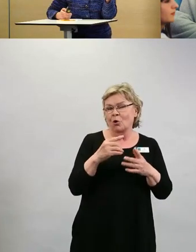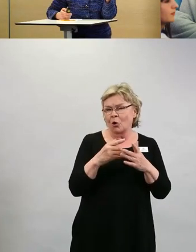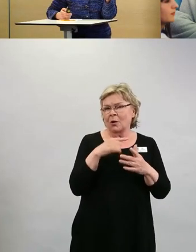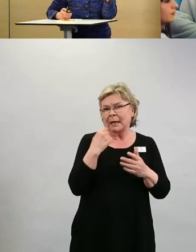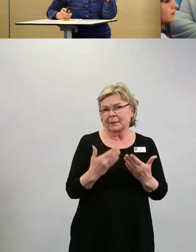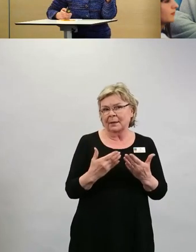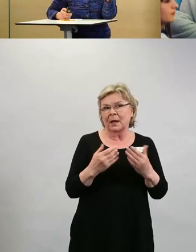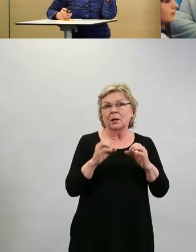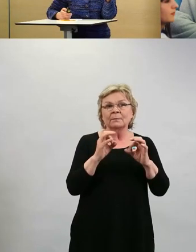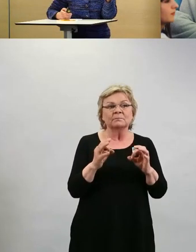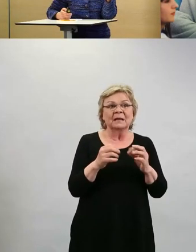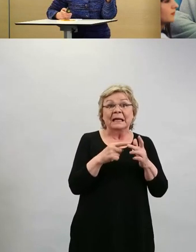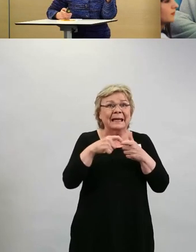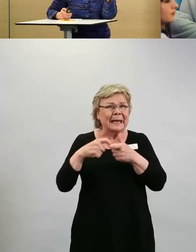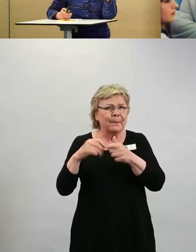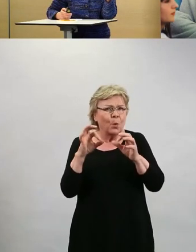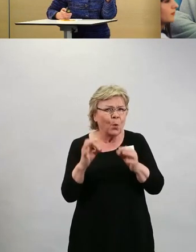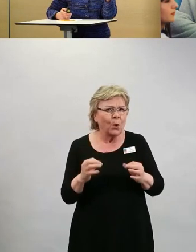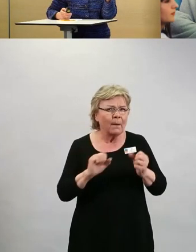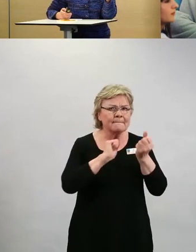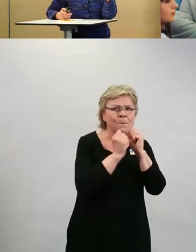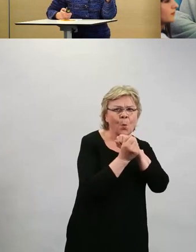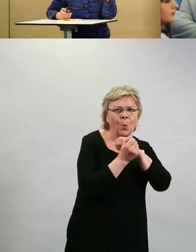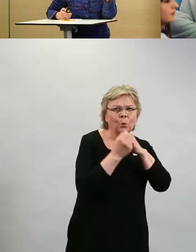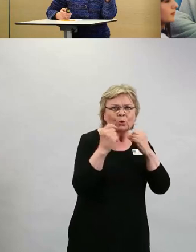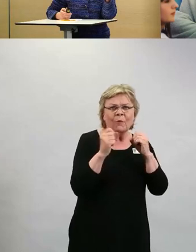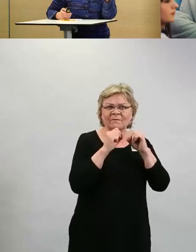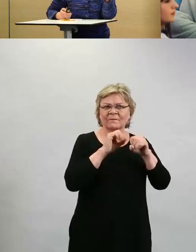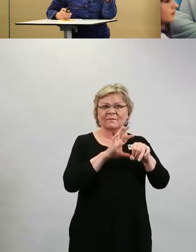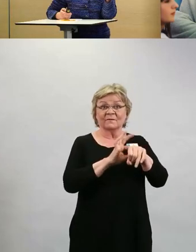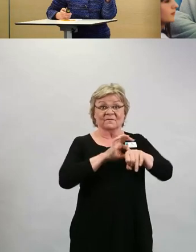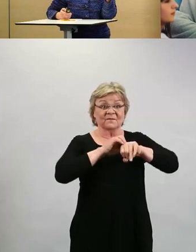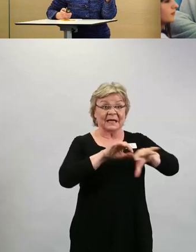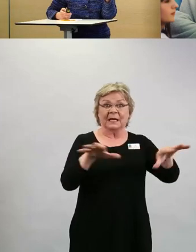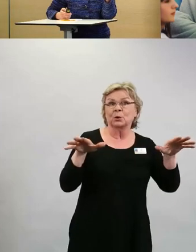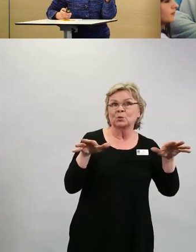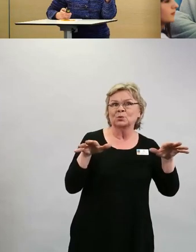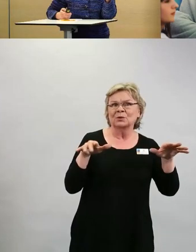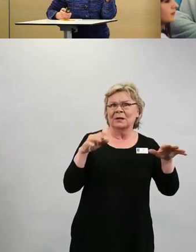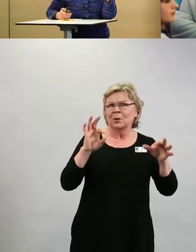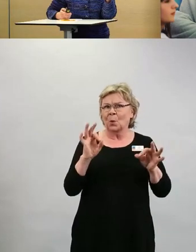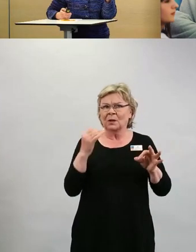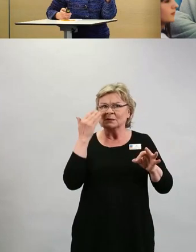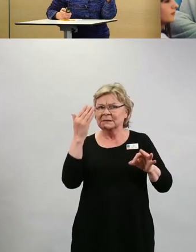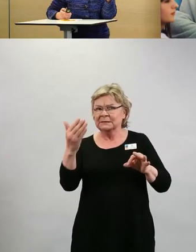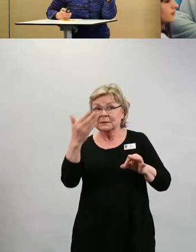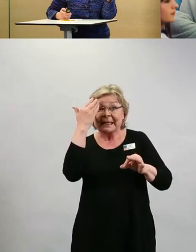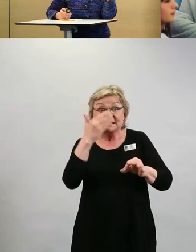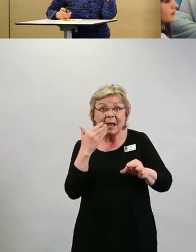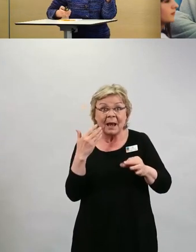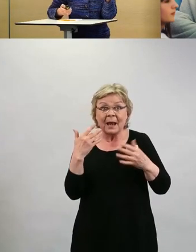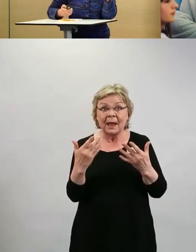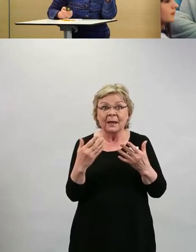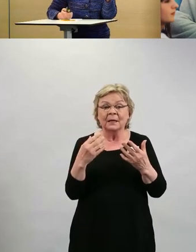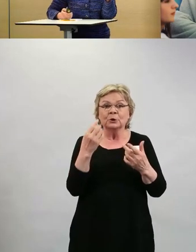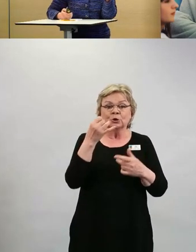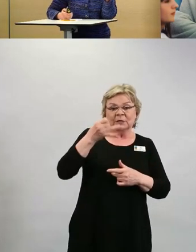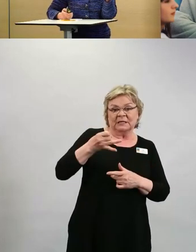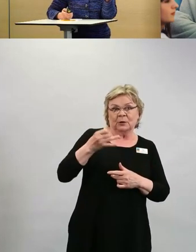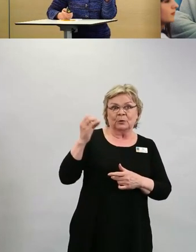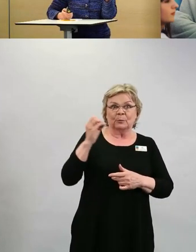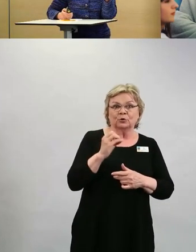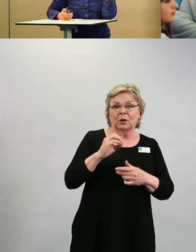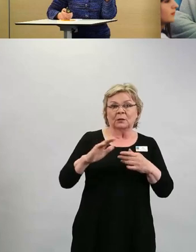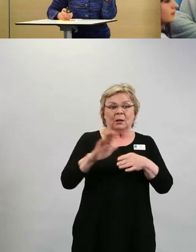muuntovirukset meillä on silloin kesällä täällä vallalla, kun siihen runsaaseen 70 %